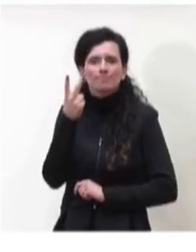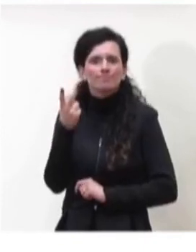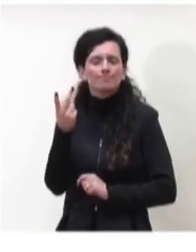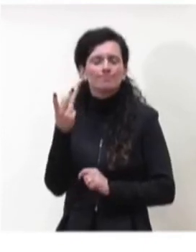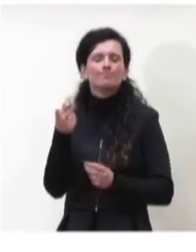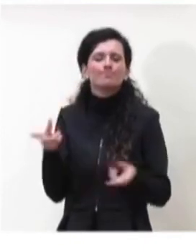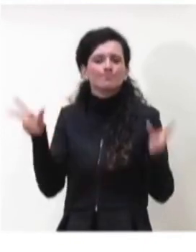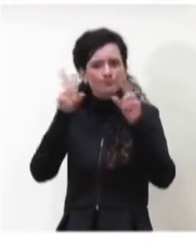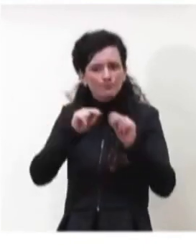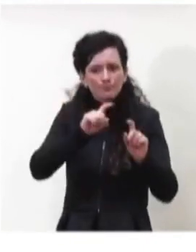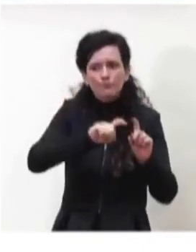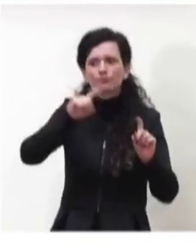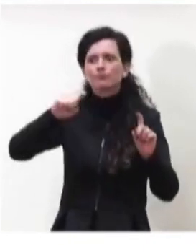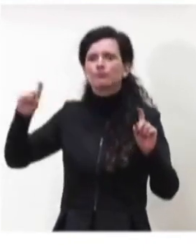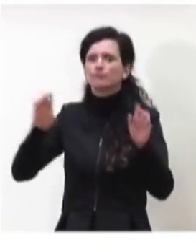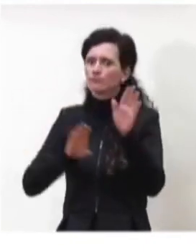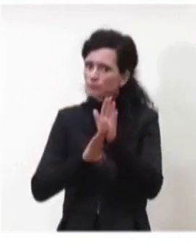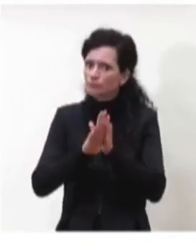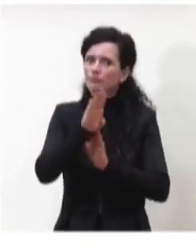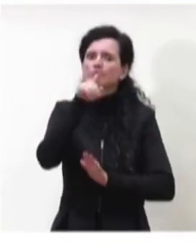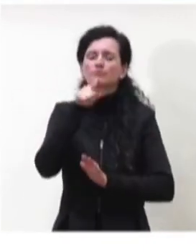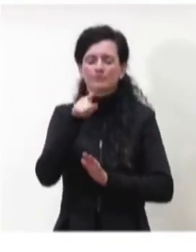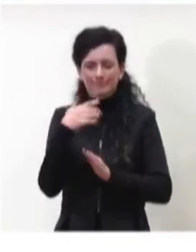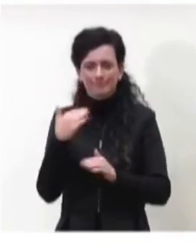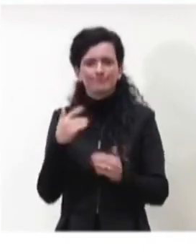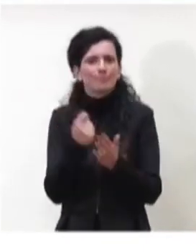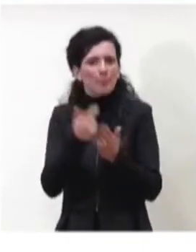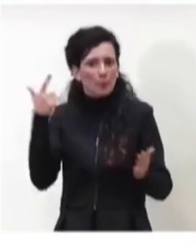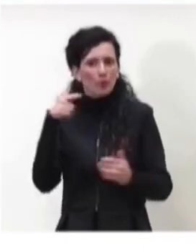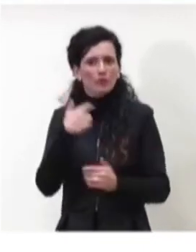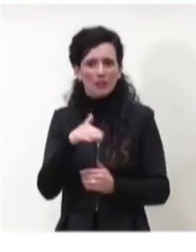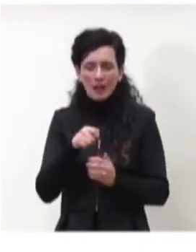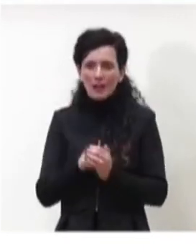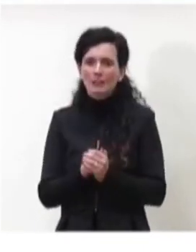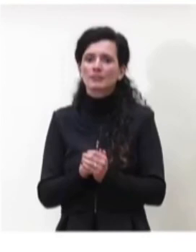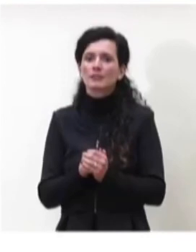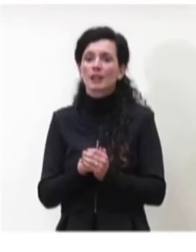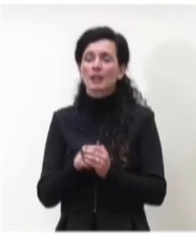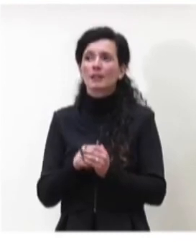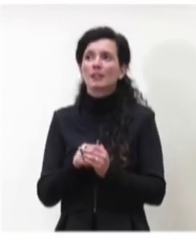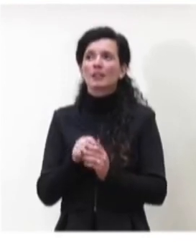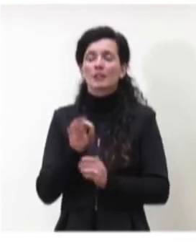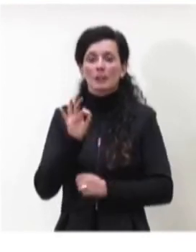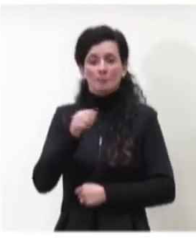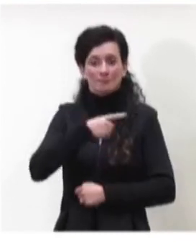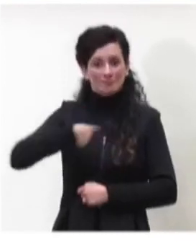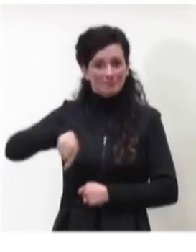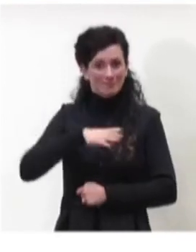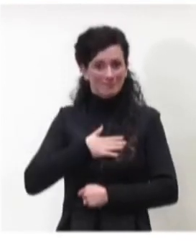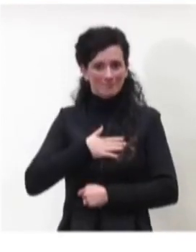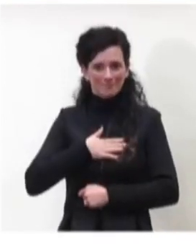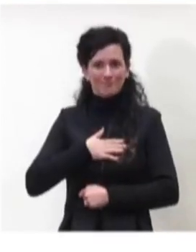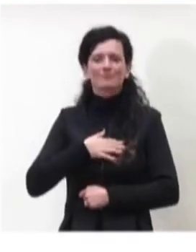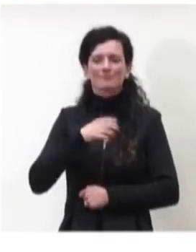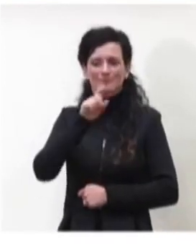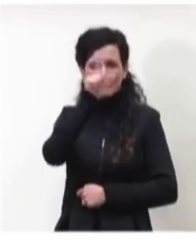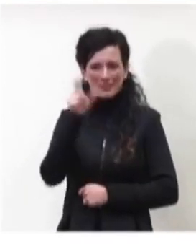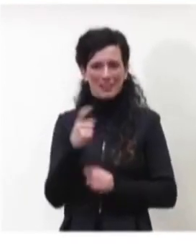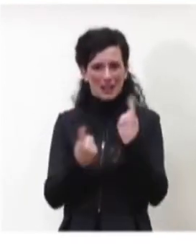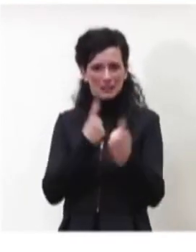una ripresa anche molto significativa. Nel nostro caso vedete la curva ha rallentato la decrescita